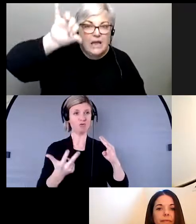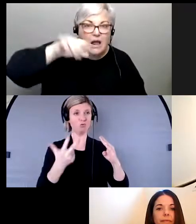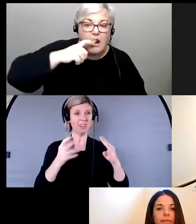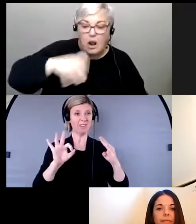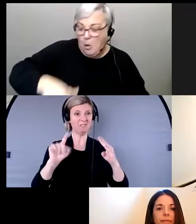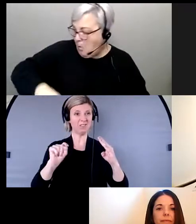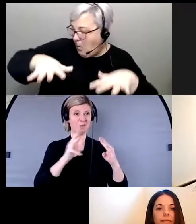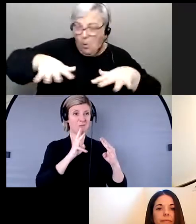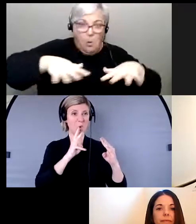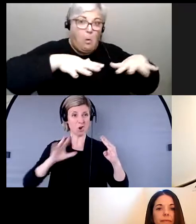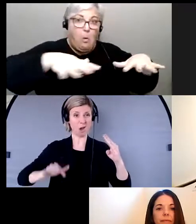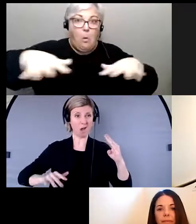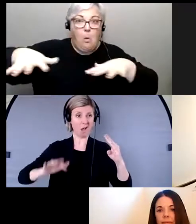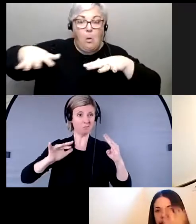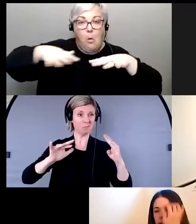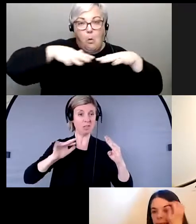sol.